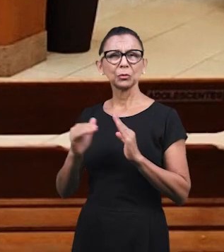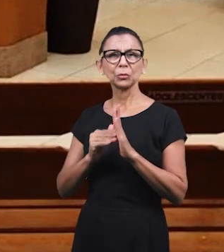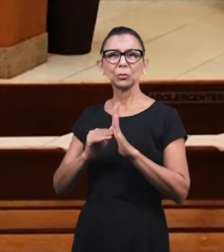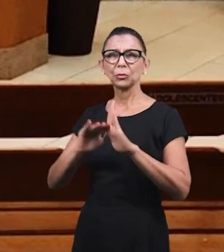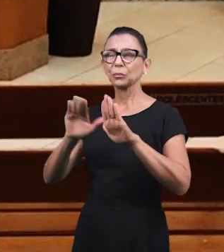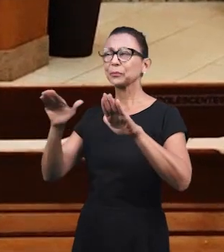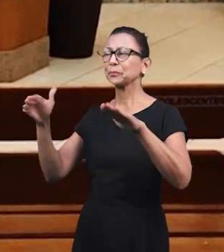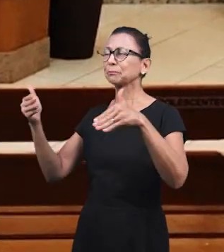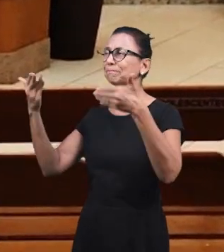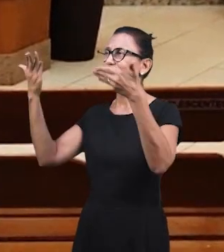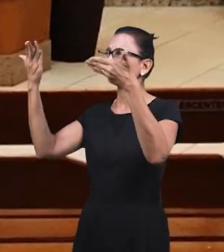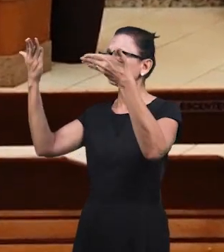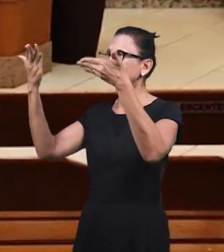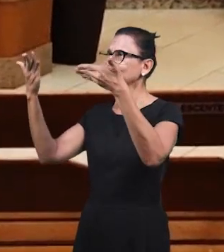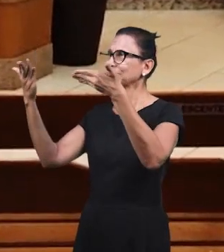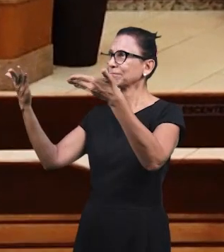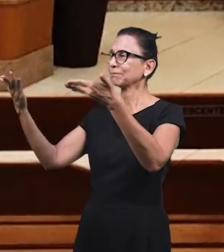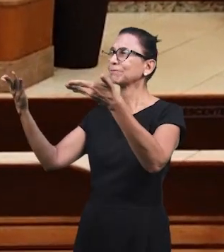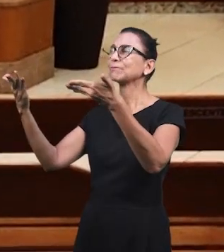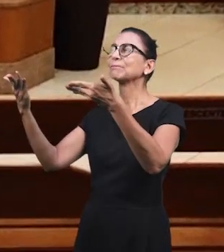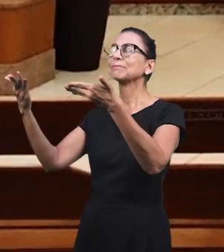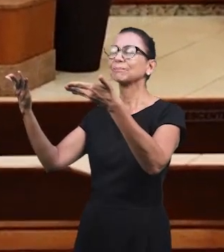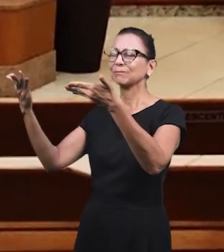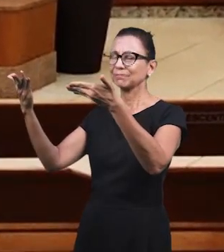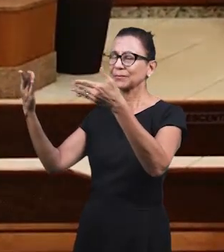Все За Тебя Я Отдам